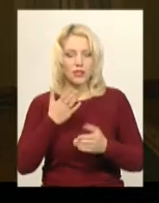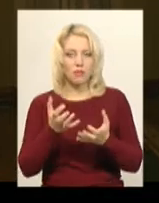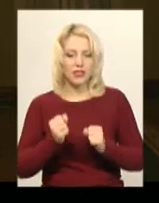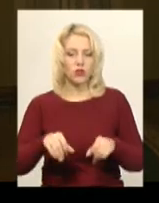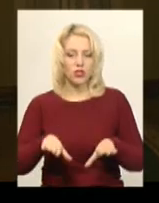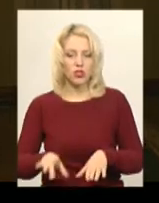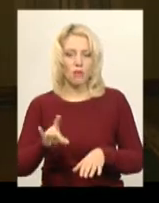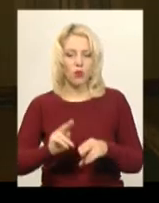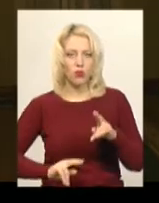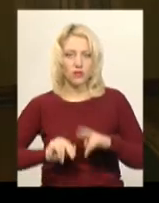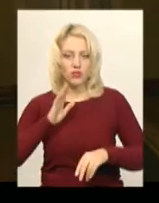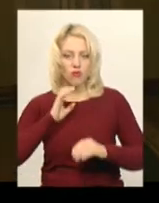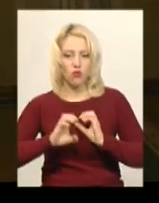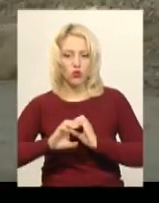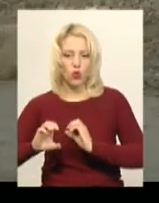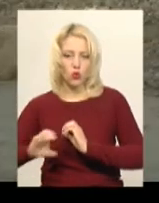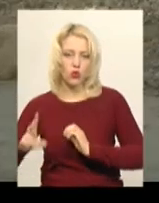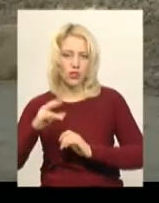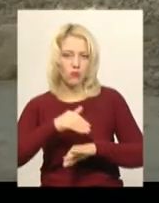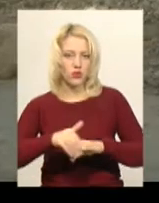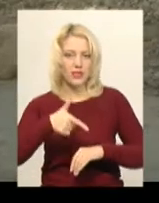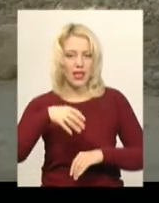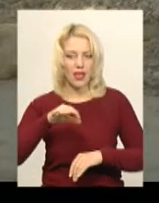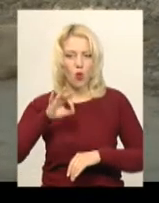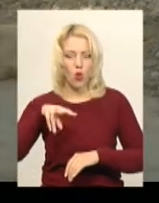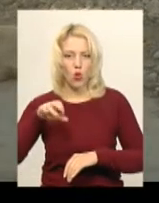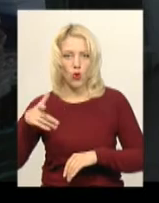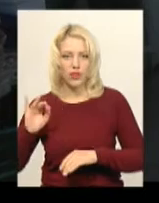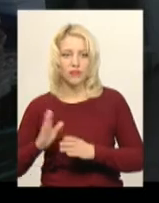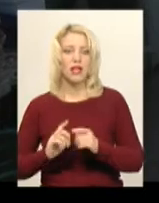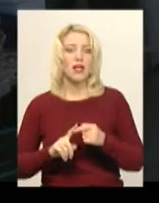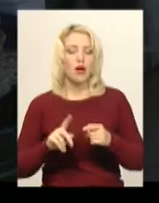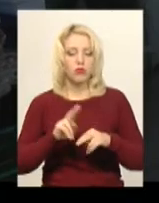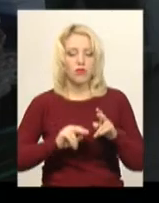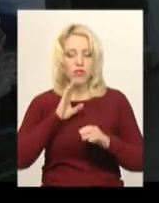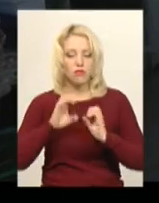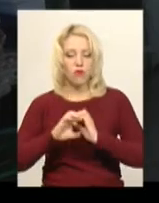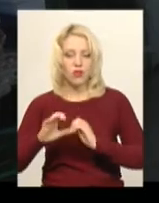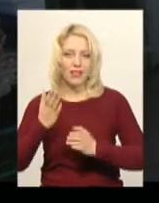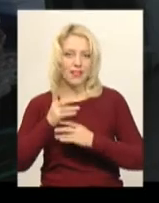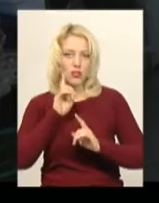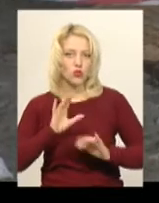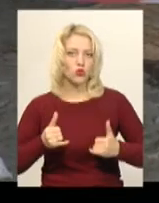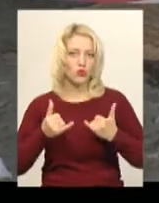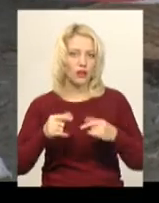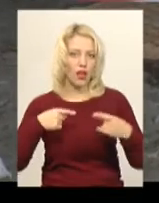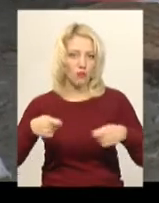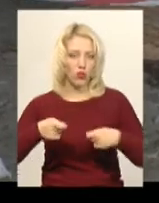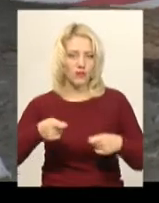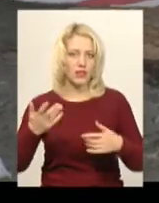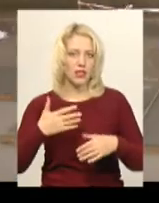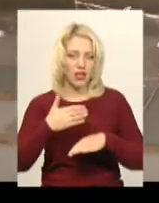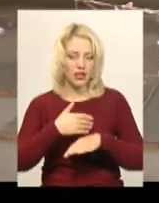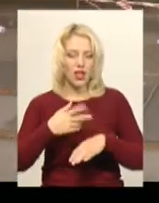будівництво водогону по вулиці Геологів. Будівництво водогону спричиняє незручності для продавців, які торгують на вулиці